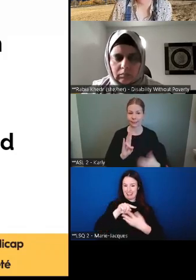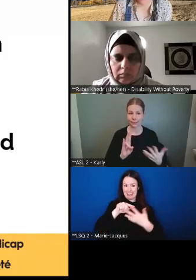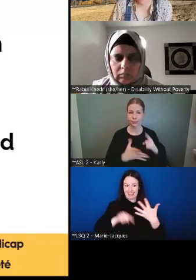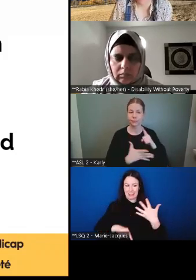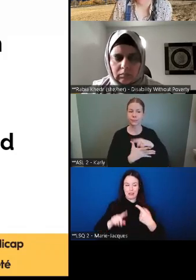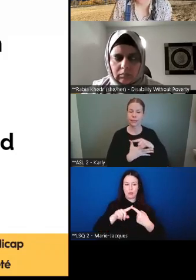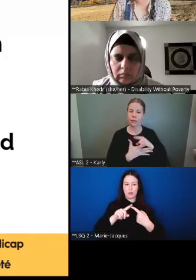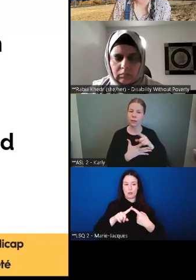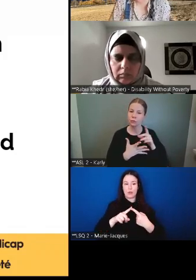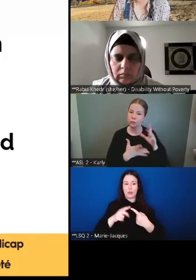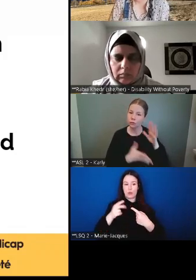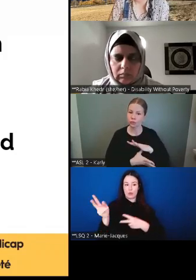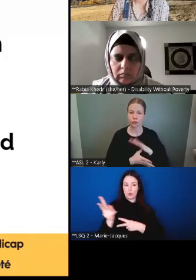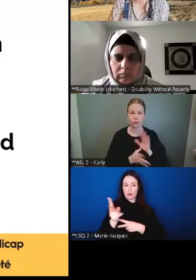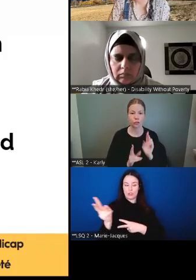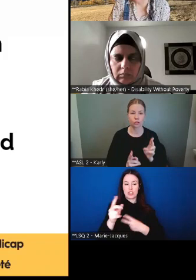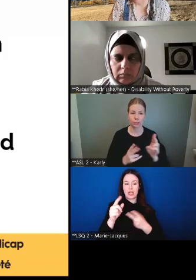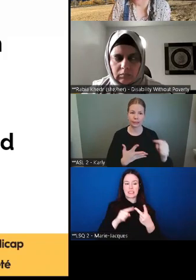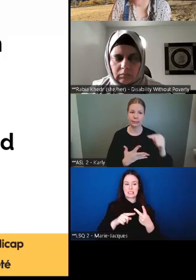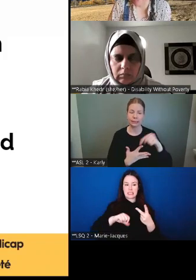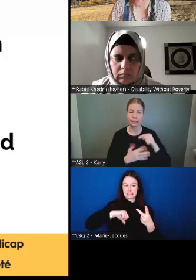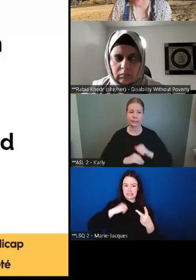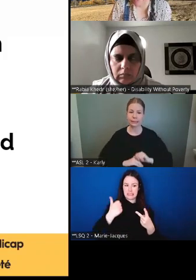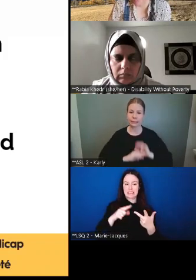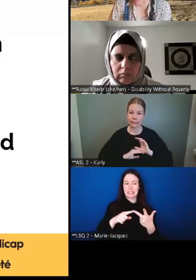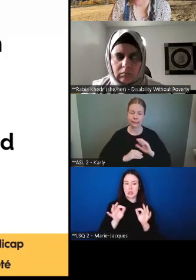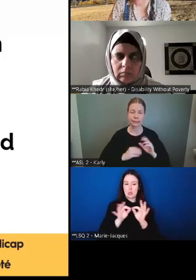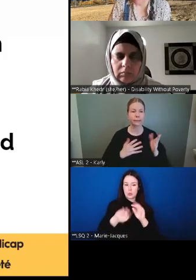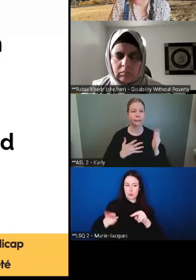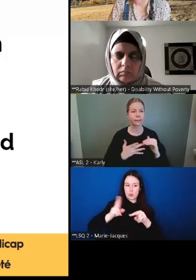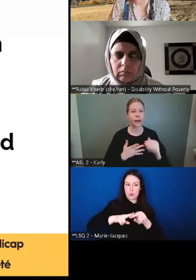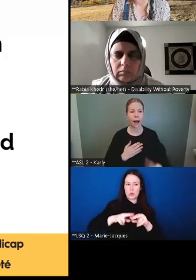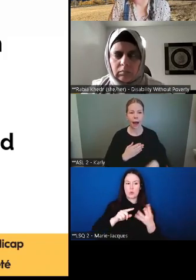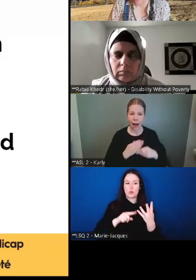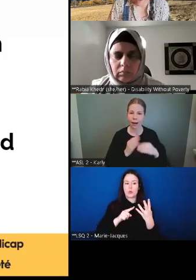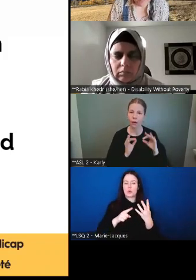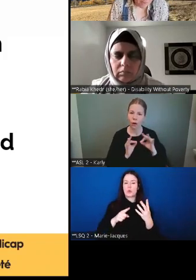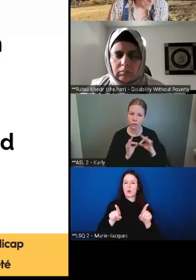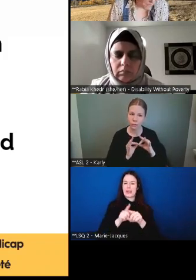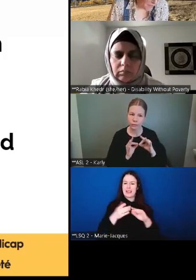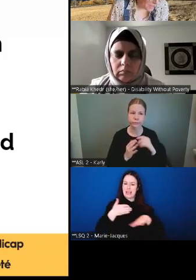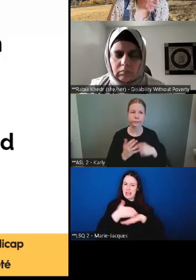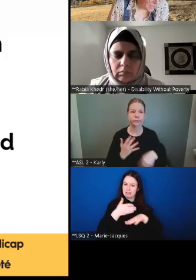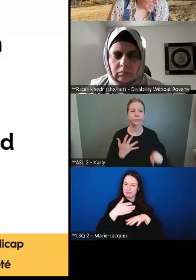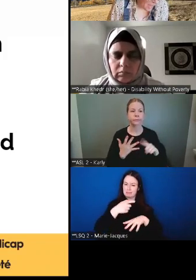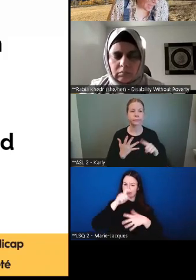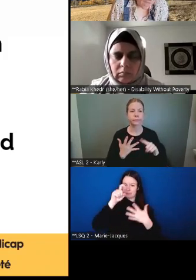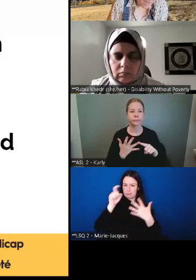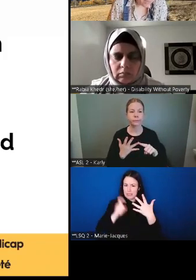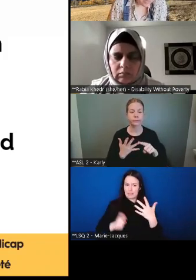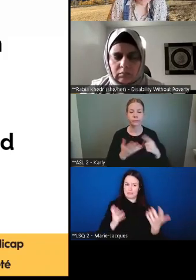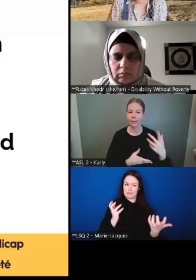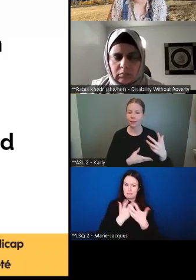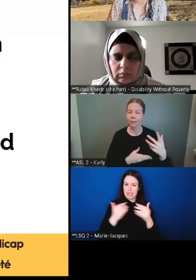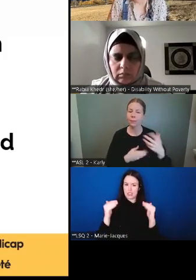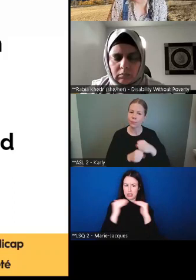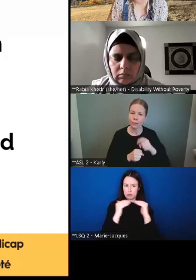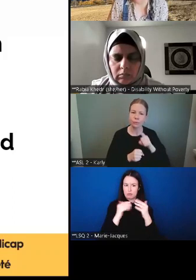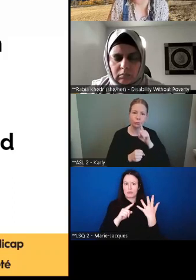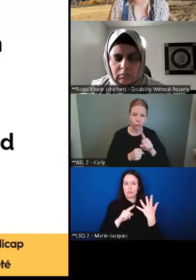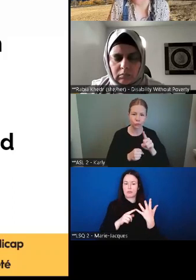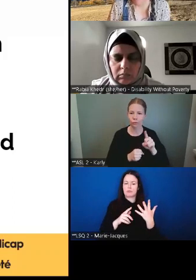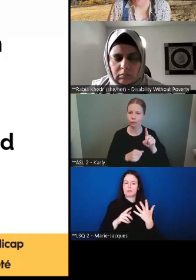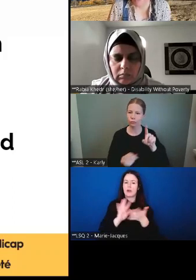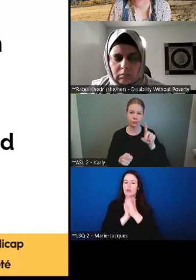la dignité, les coûts additionnels, l'admissibilité inclusive, une application simple, une prestation